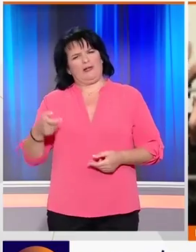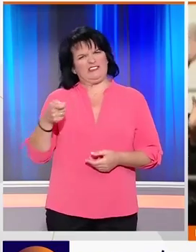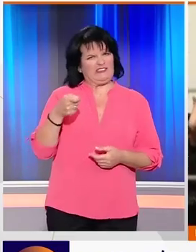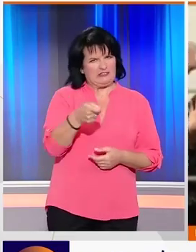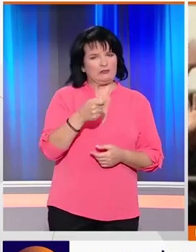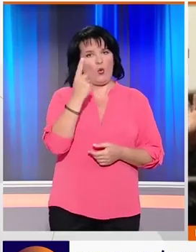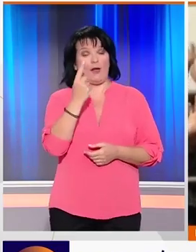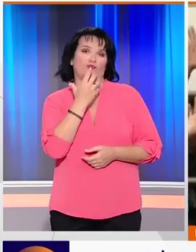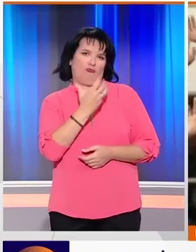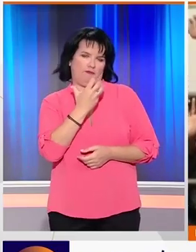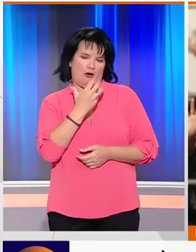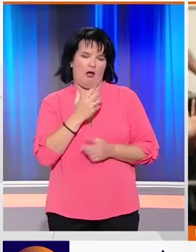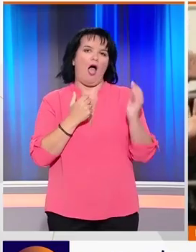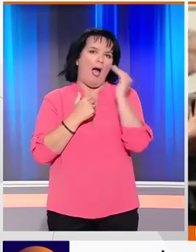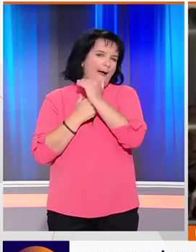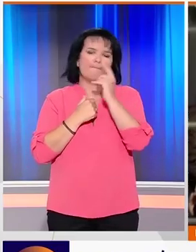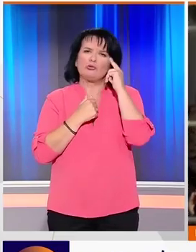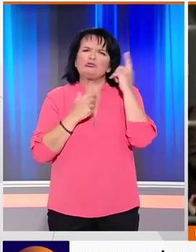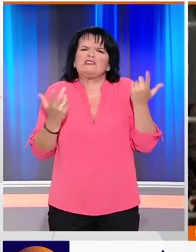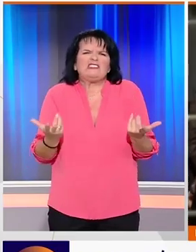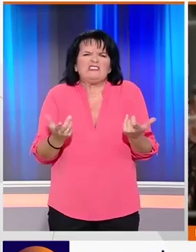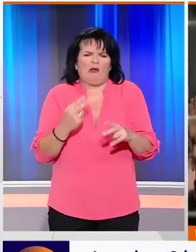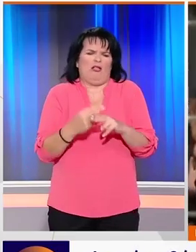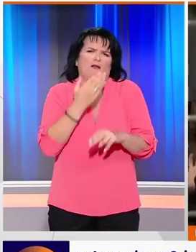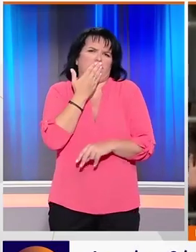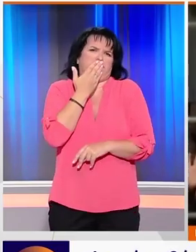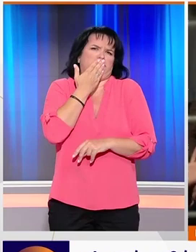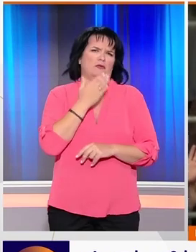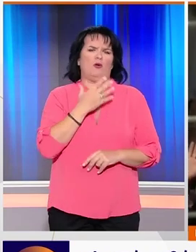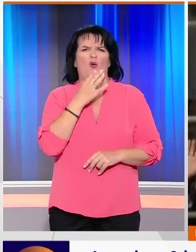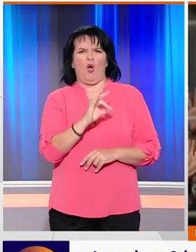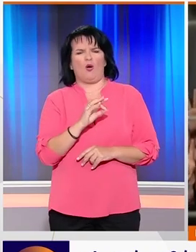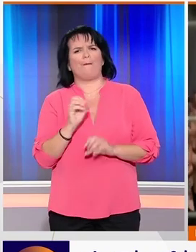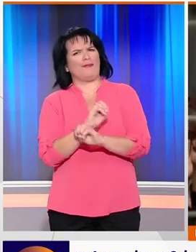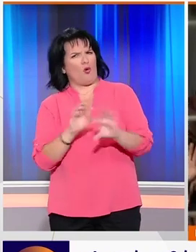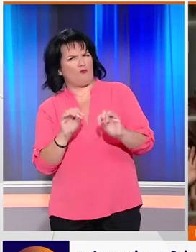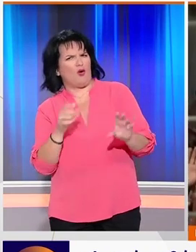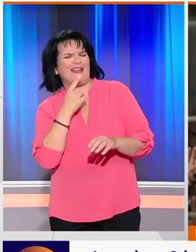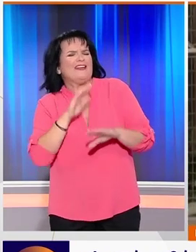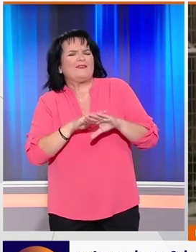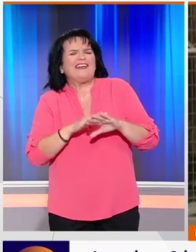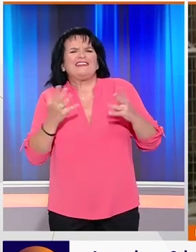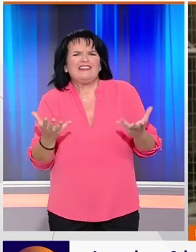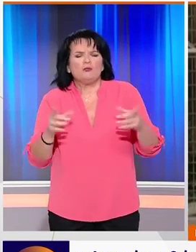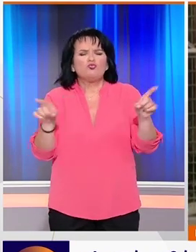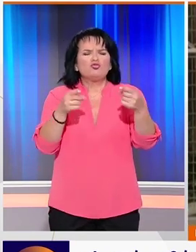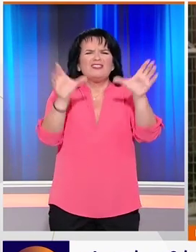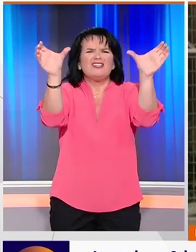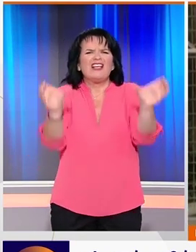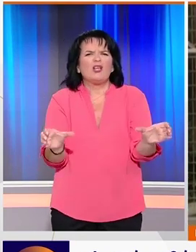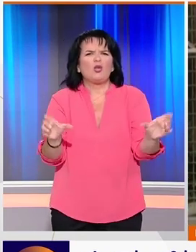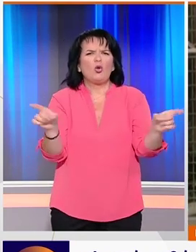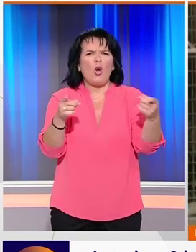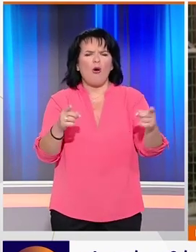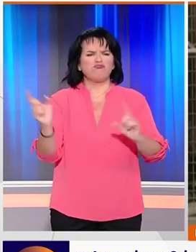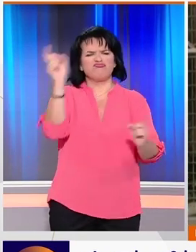ένα μάλιστα σοβαρά. Η επίθεση φαίνεται πως έγινε για μια ασήμαντη αφορμή καθώς σύμφωνα με πληροφορίες η αιτία ήταν ένα ηχείο για το οποίο